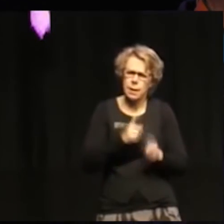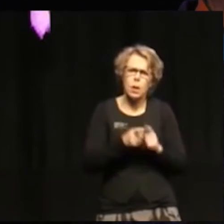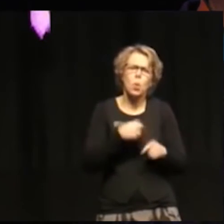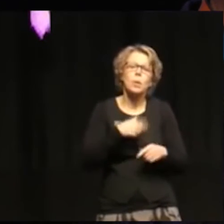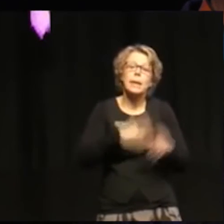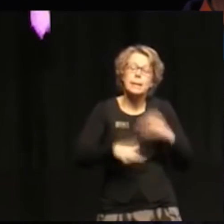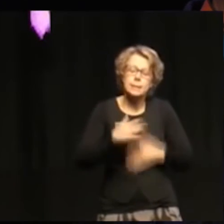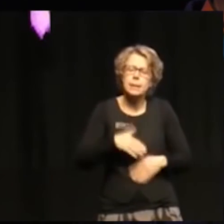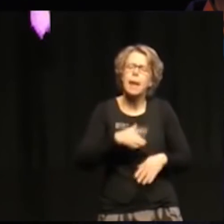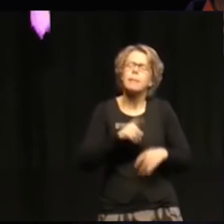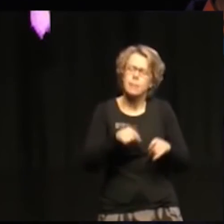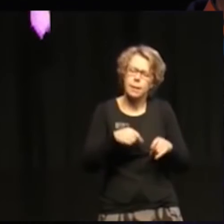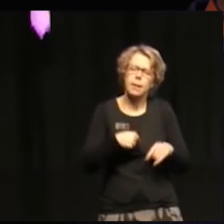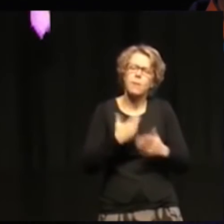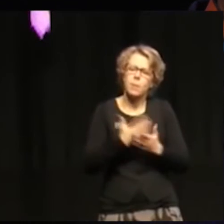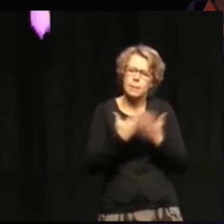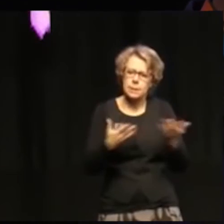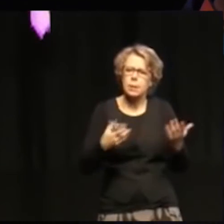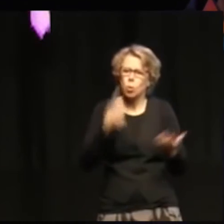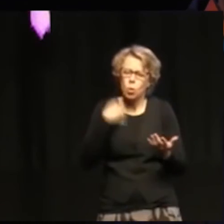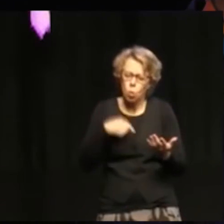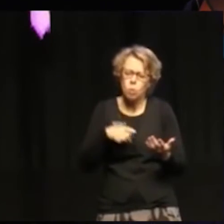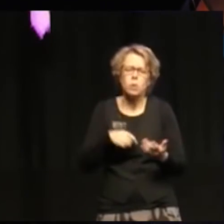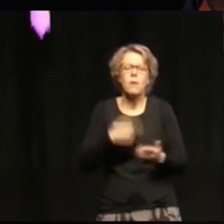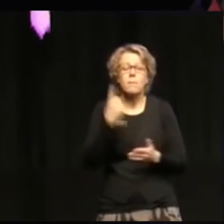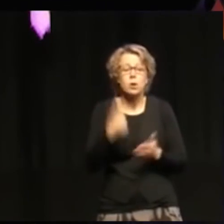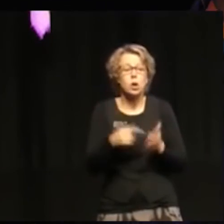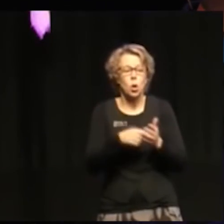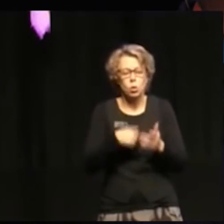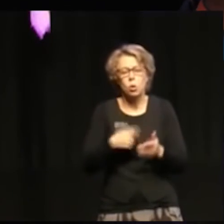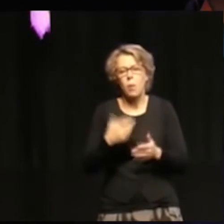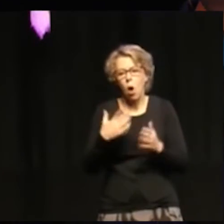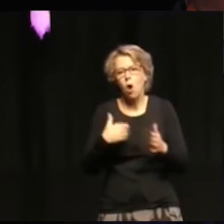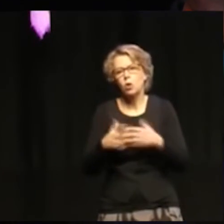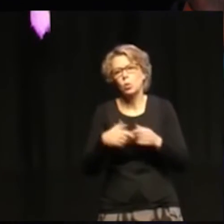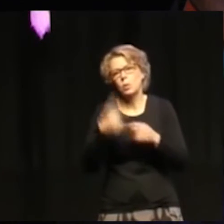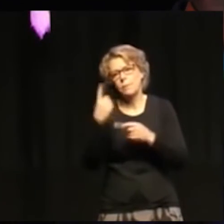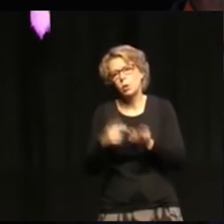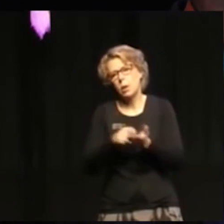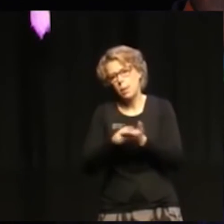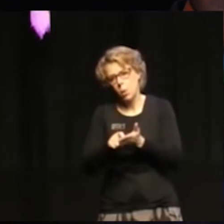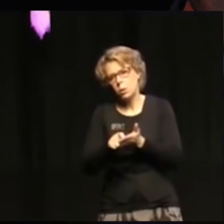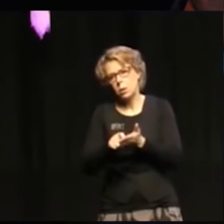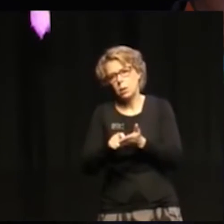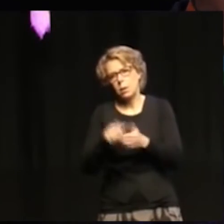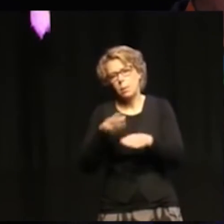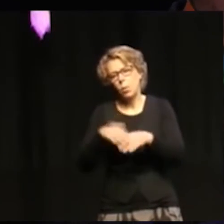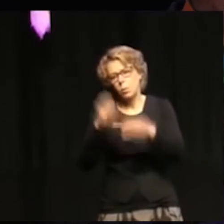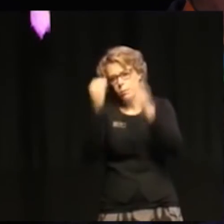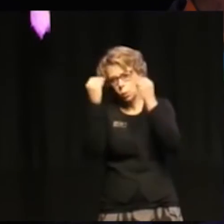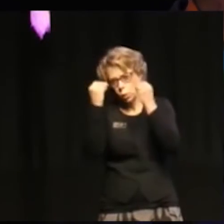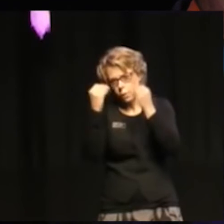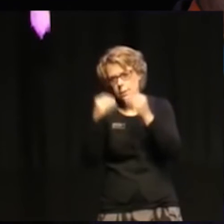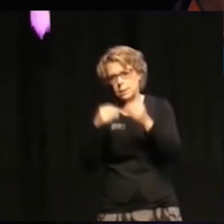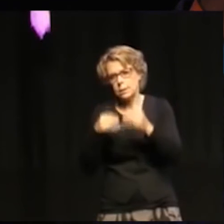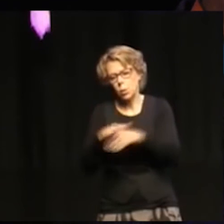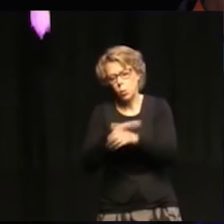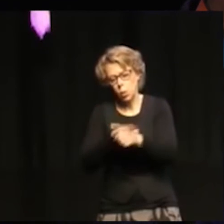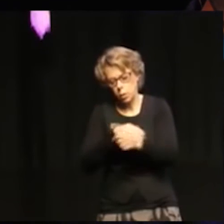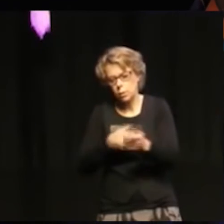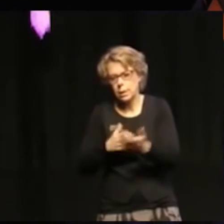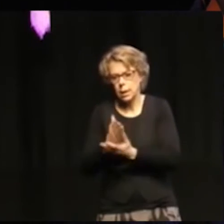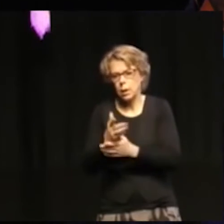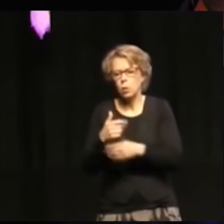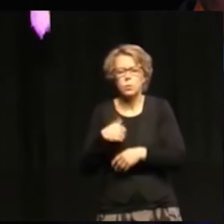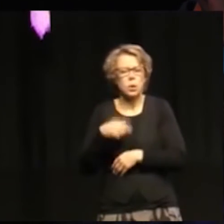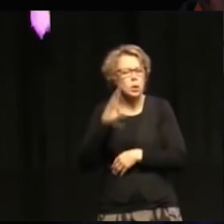intressanta med den presentationen var att för första gången... De gjorde då den första rapporten på undervisningsområdet gick igenom. Och det visade sig att